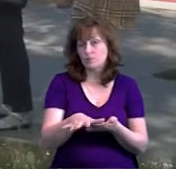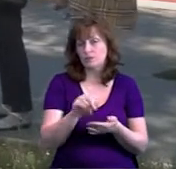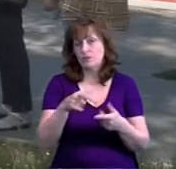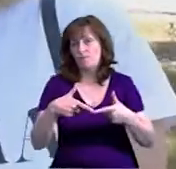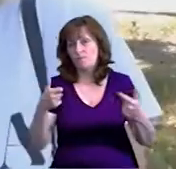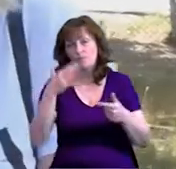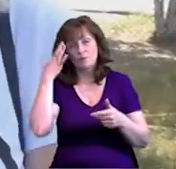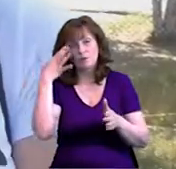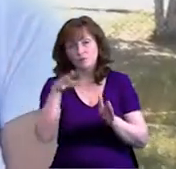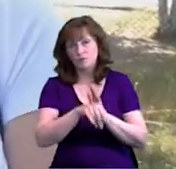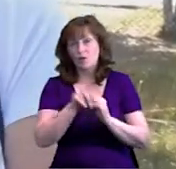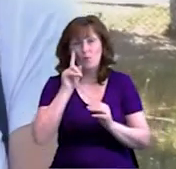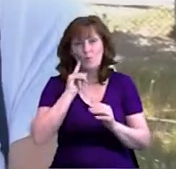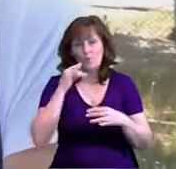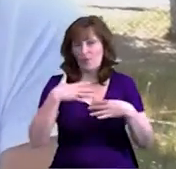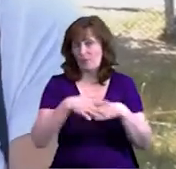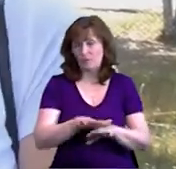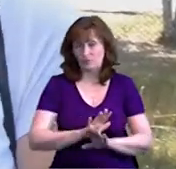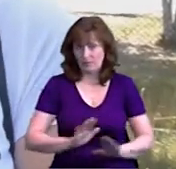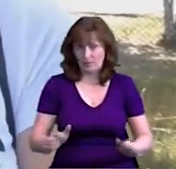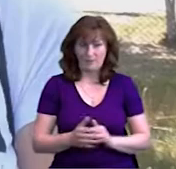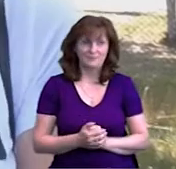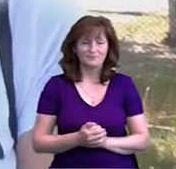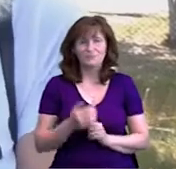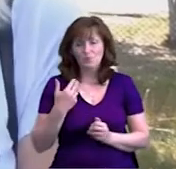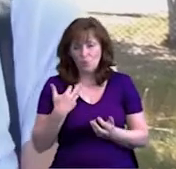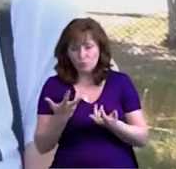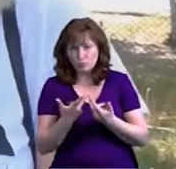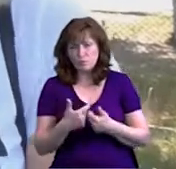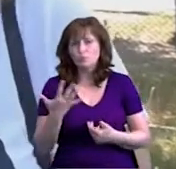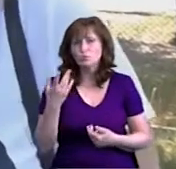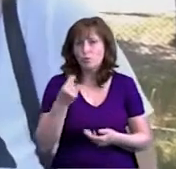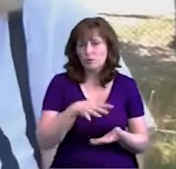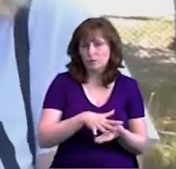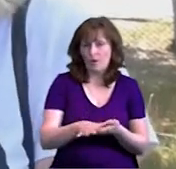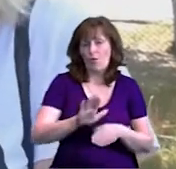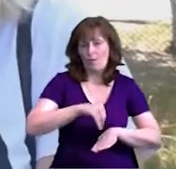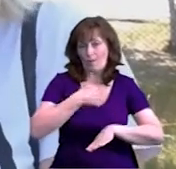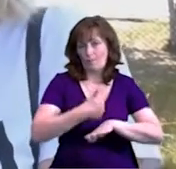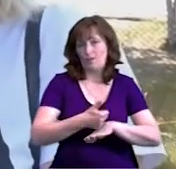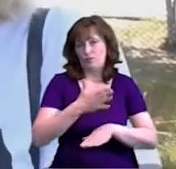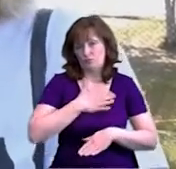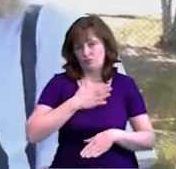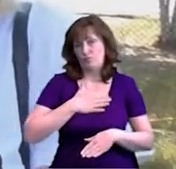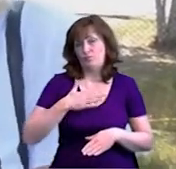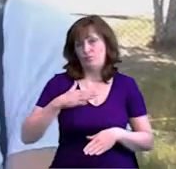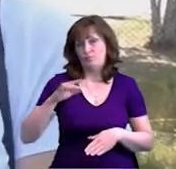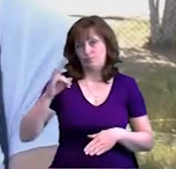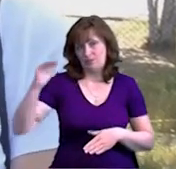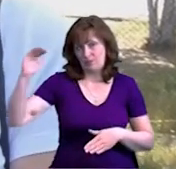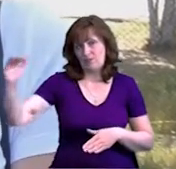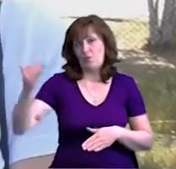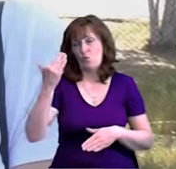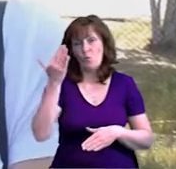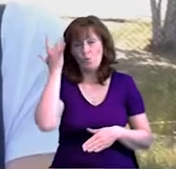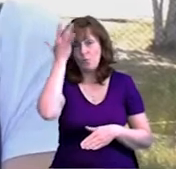рахували, каже Наталія Астаніна. Рахуємо, коли приїдемо і складемо. Головне, щоб дитина, її мрія